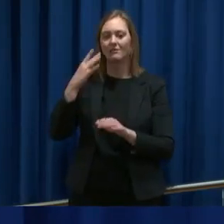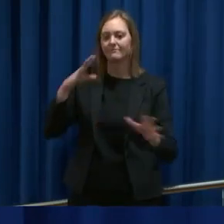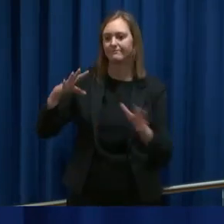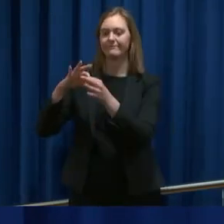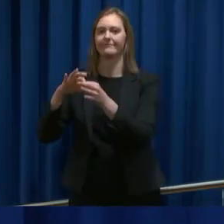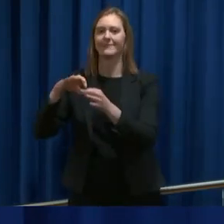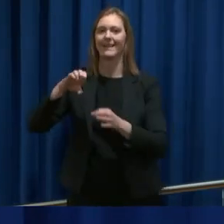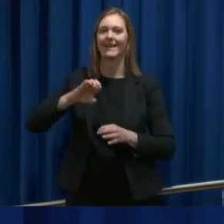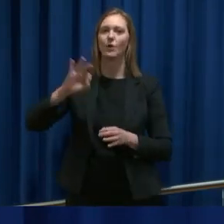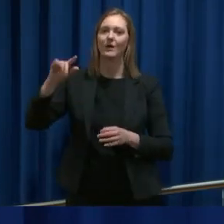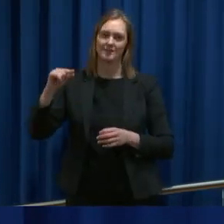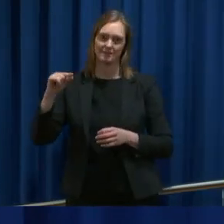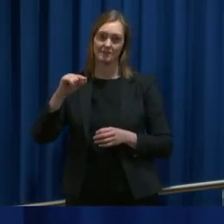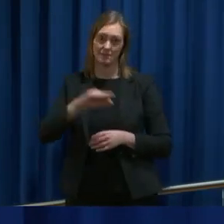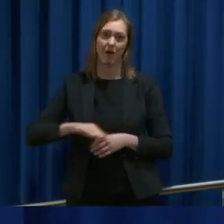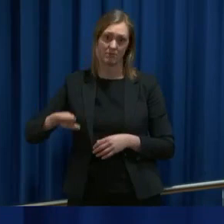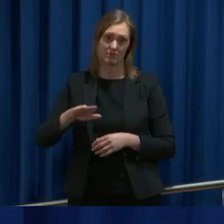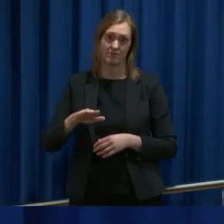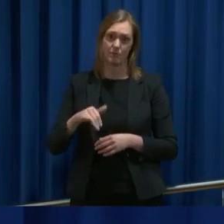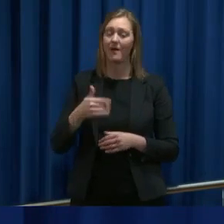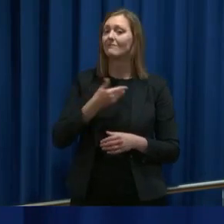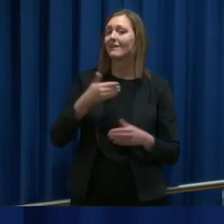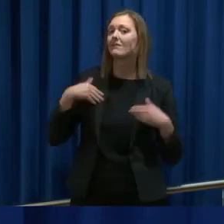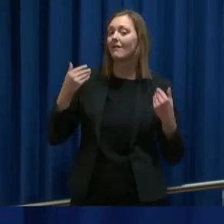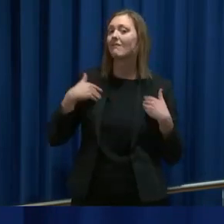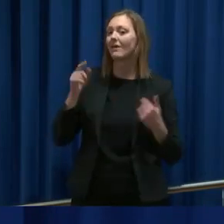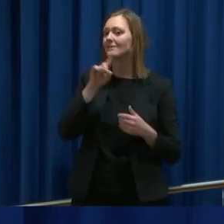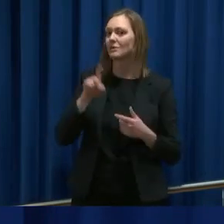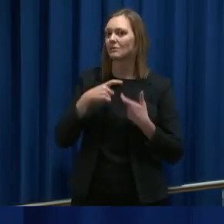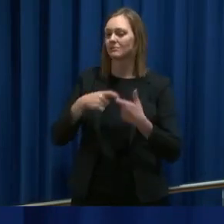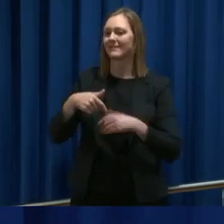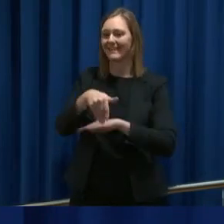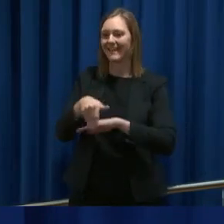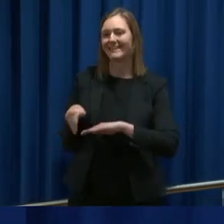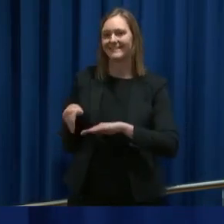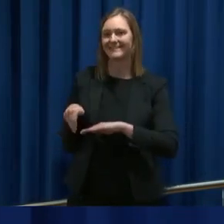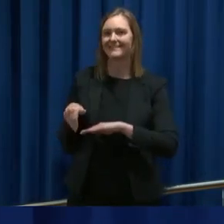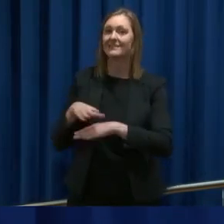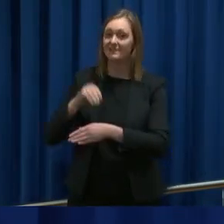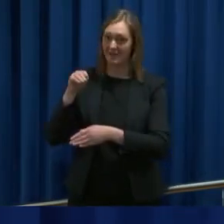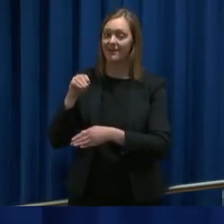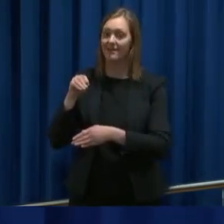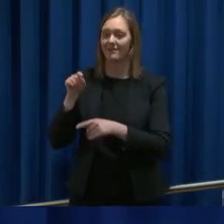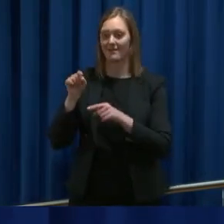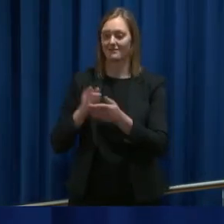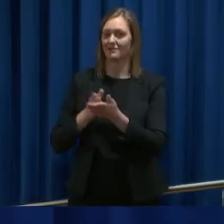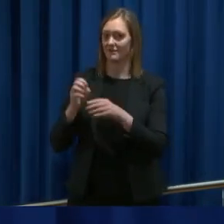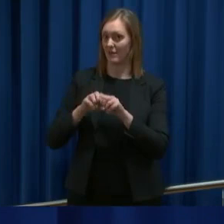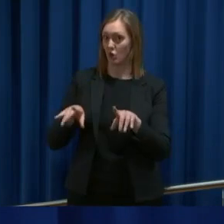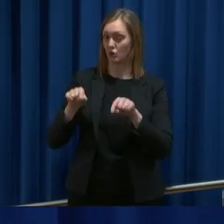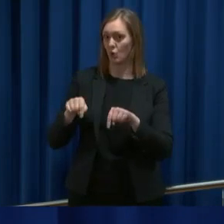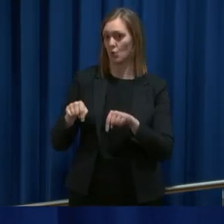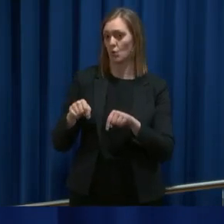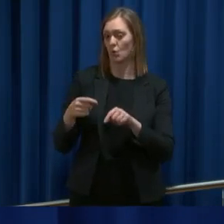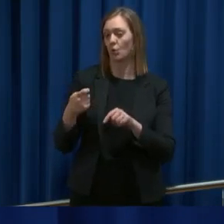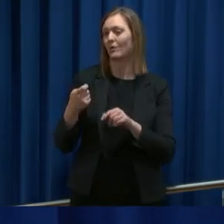som et EUS-land. Og så er jeg veldig glad for at akkurat spørsmålet knyttet til grensen dessverre løser seg nå for noen